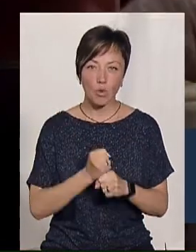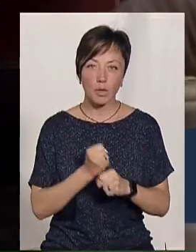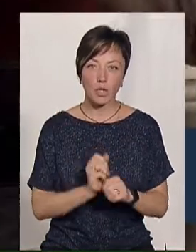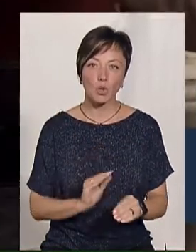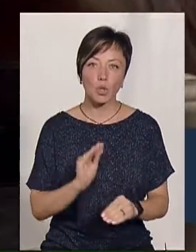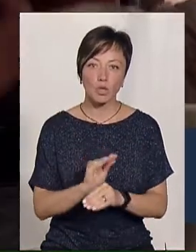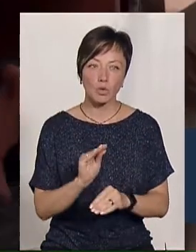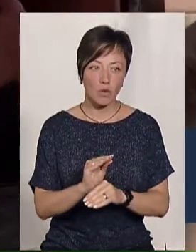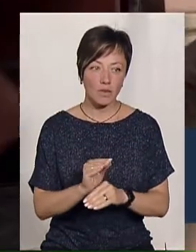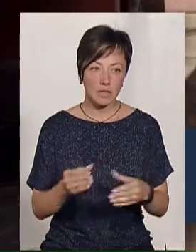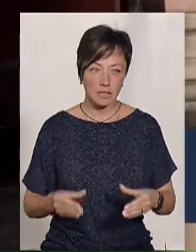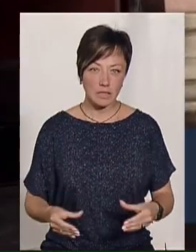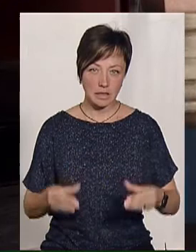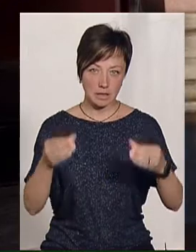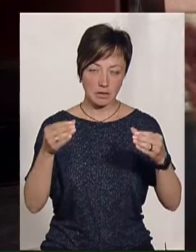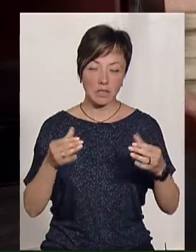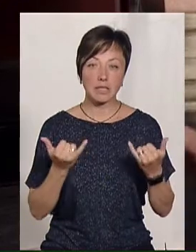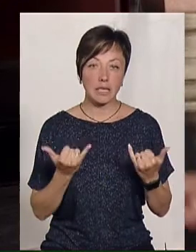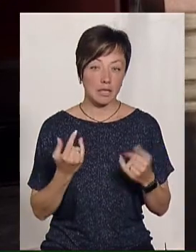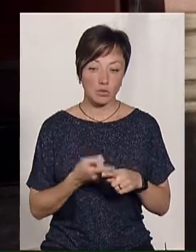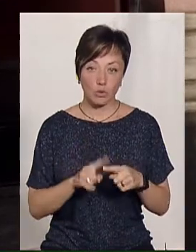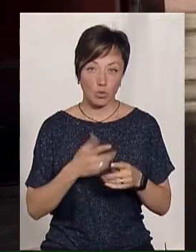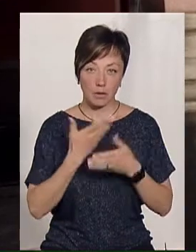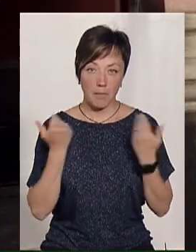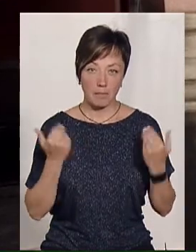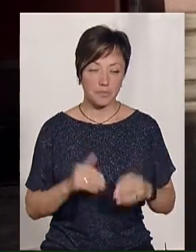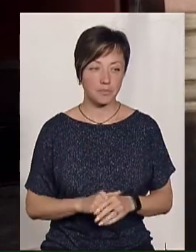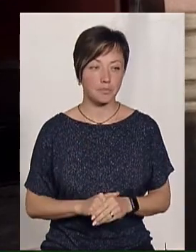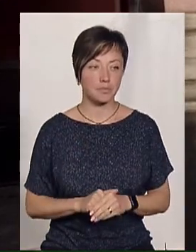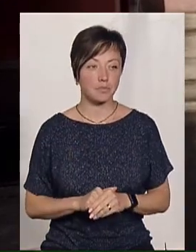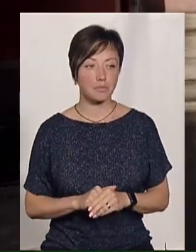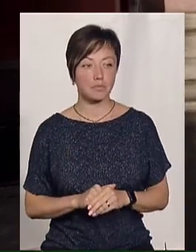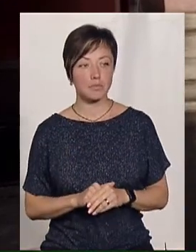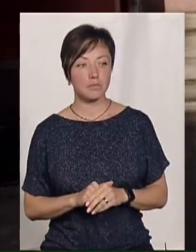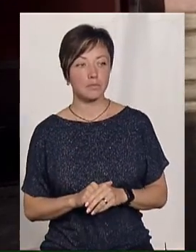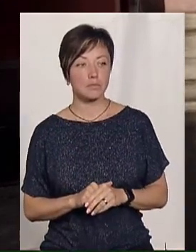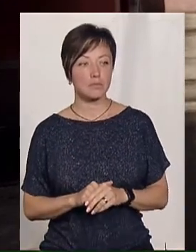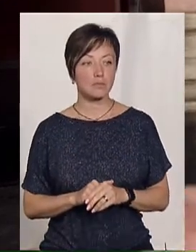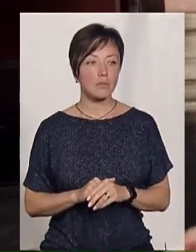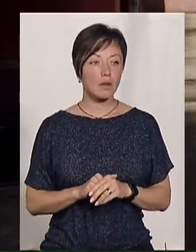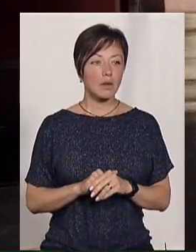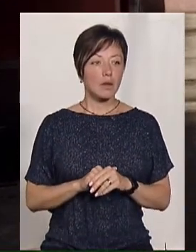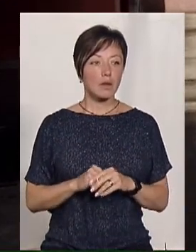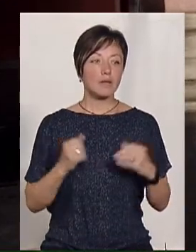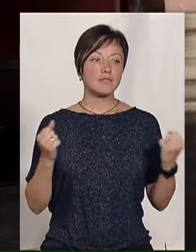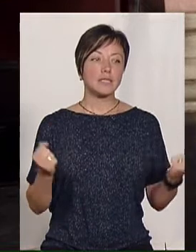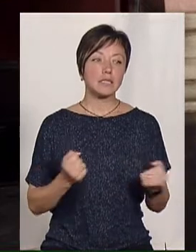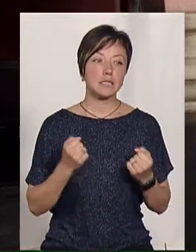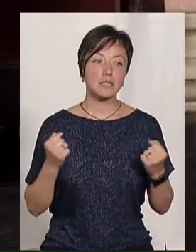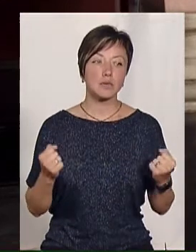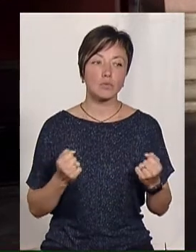додаткові стіни собі, зараз цього немає. Зимку, коли холодно, на вулиці